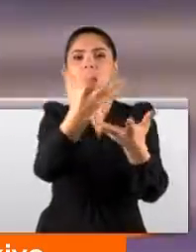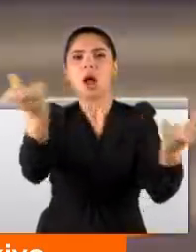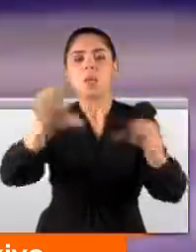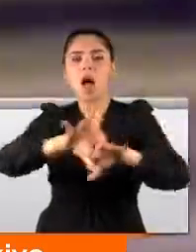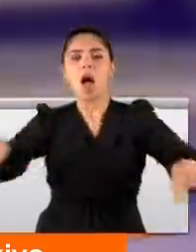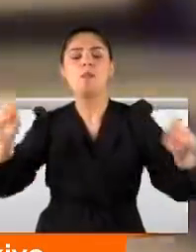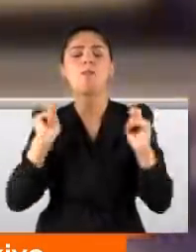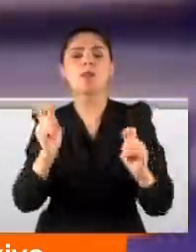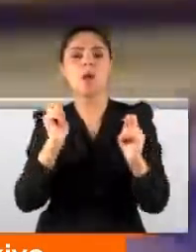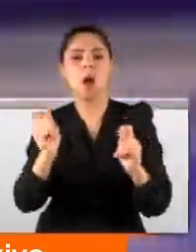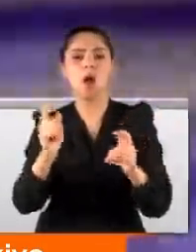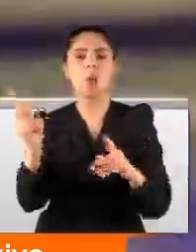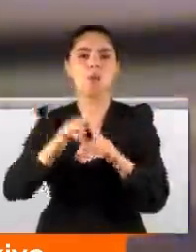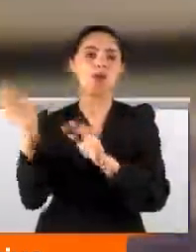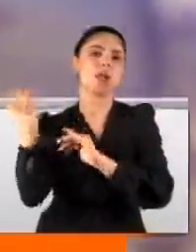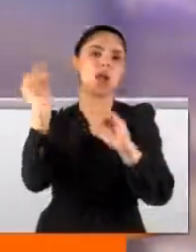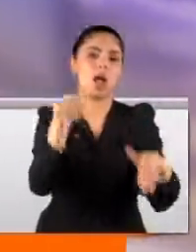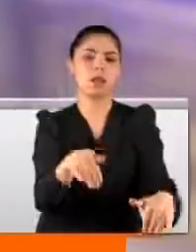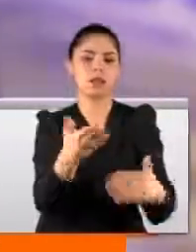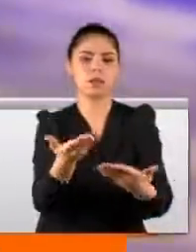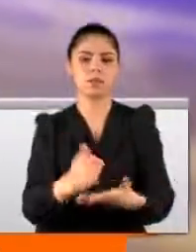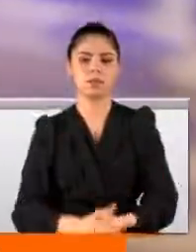ayırmak mümkün değildi. Devreye polis girdi.